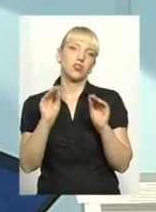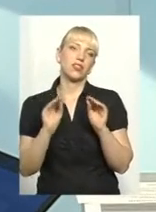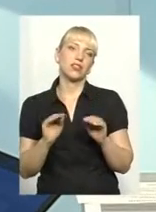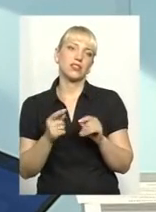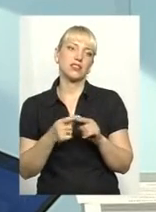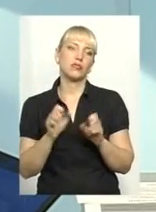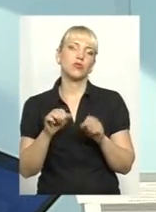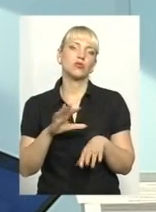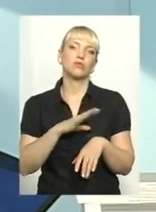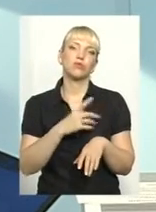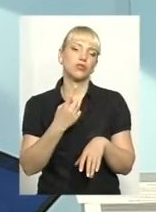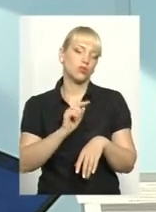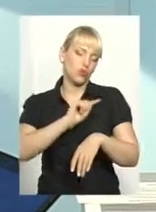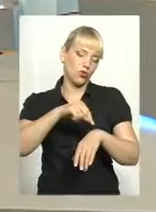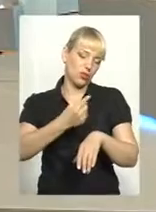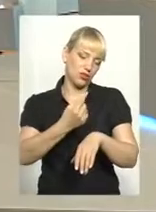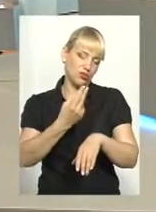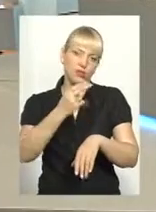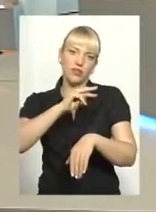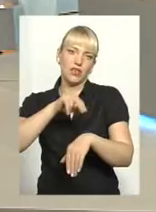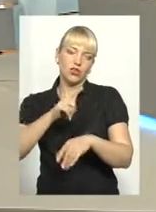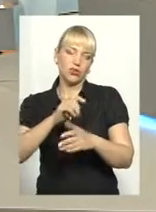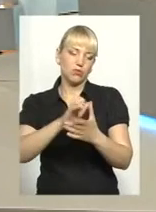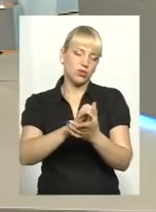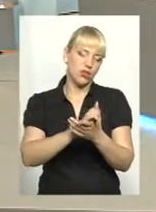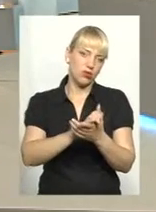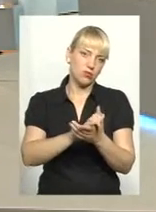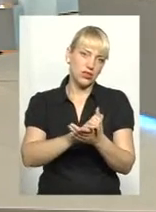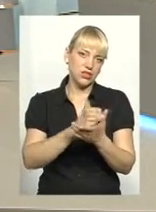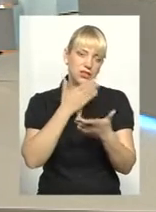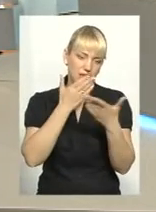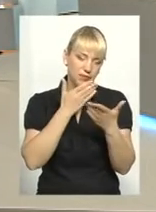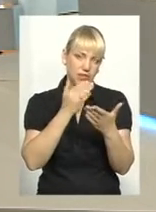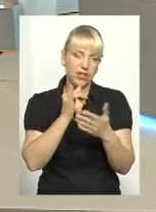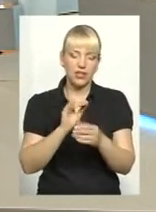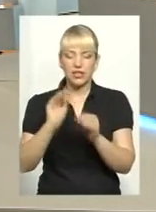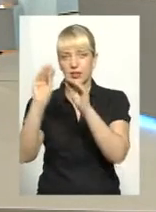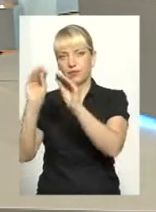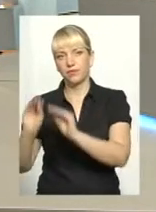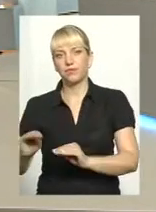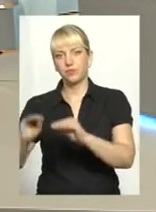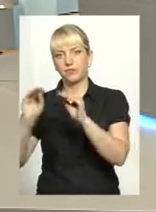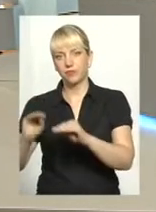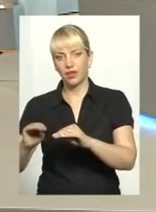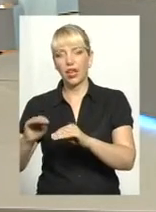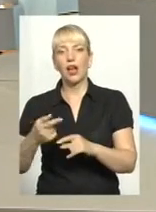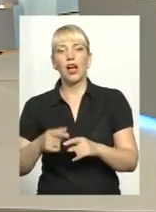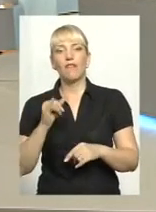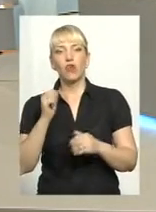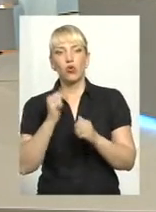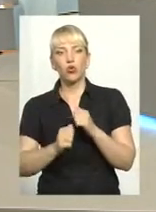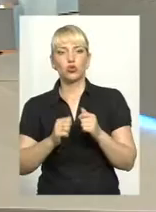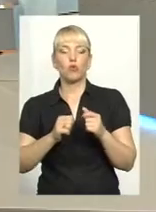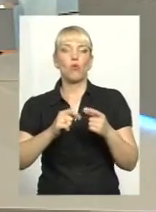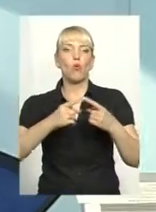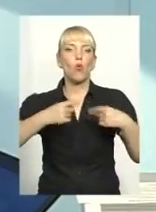зайняти, принаймні, годину-дві для того, щоб познайомитись з нею і занести інформацію. В кожному розділі